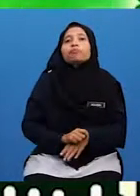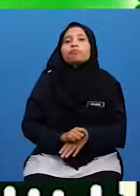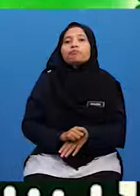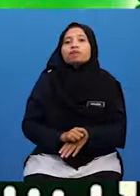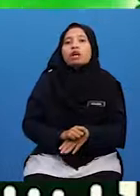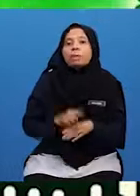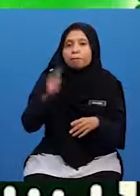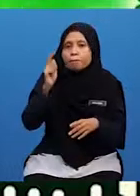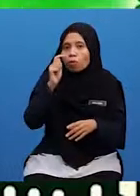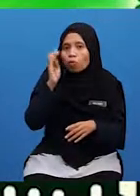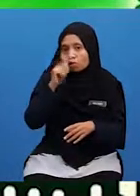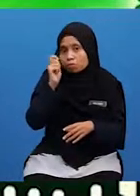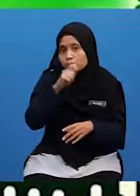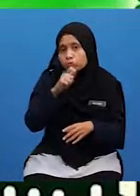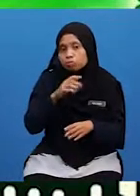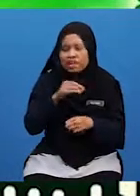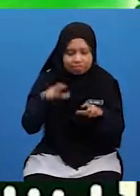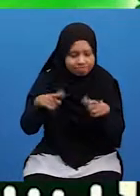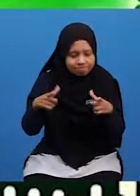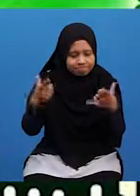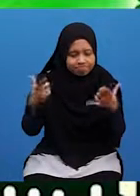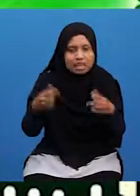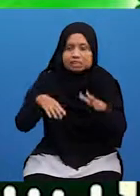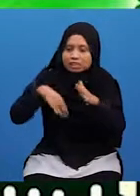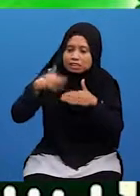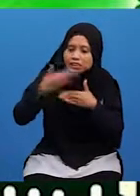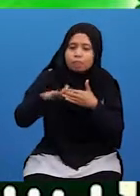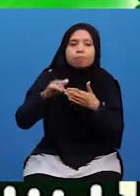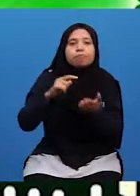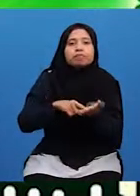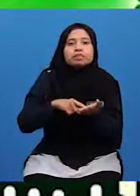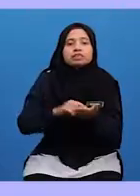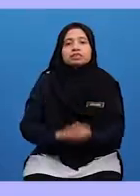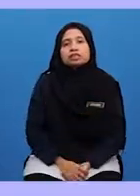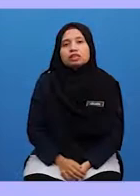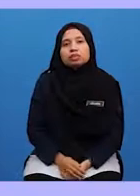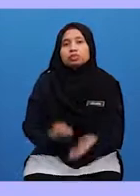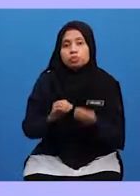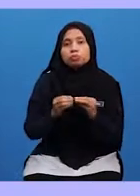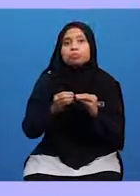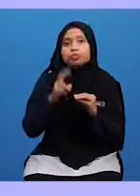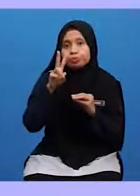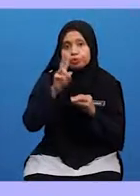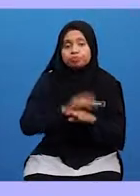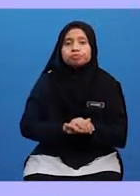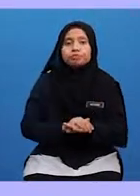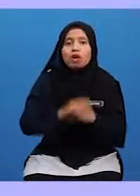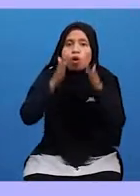Menipu Berbohong Dan Sebagainya Selepas Ini Yang Kedua